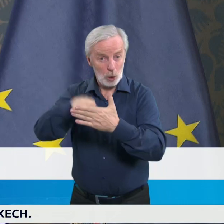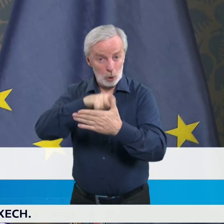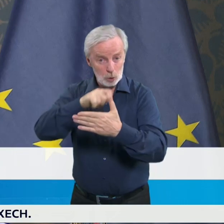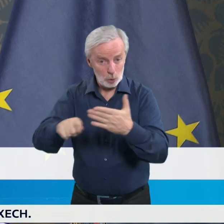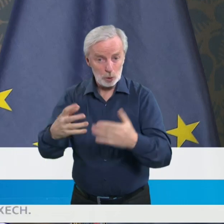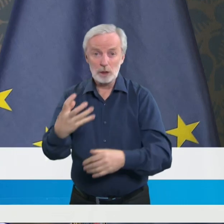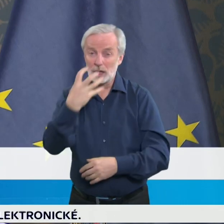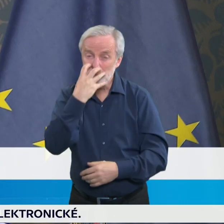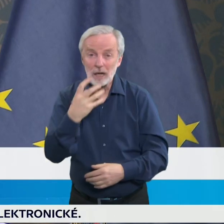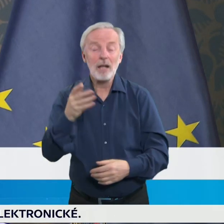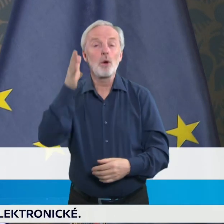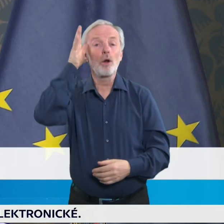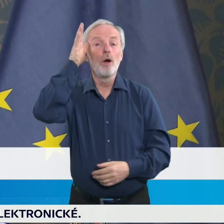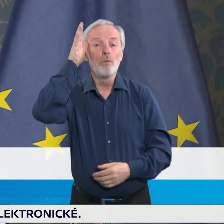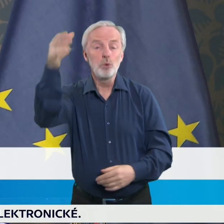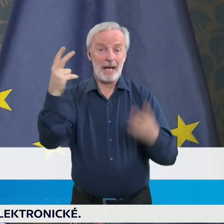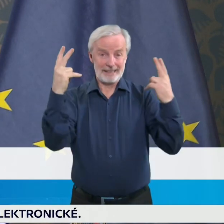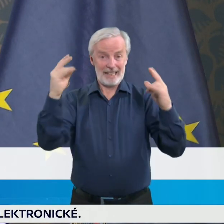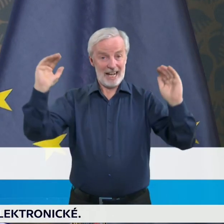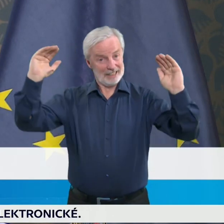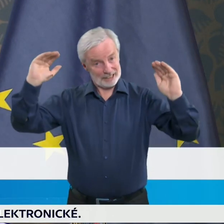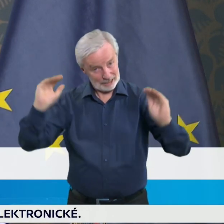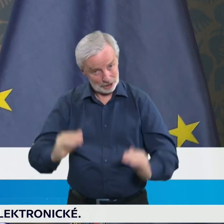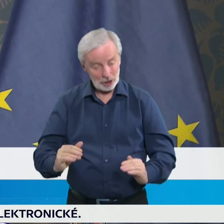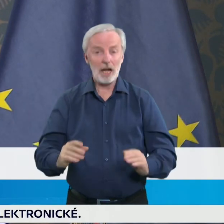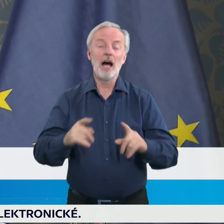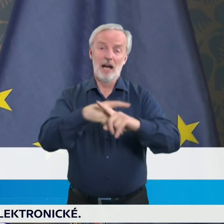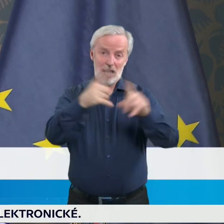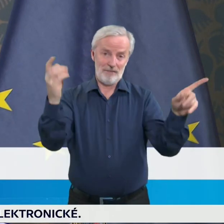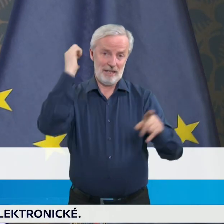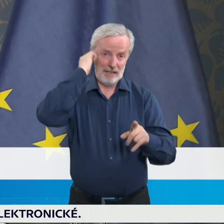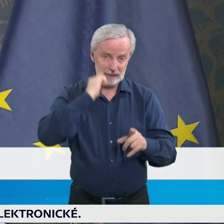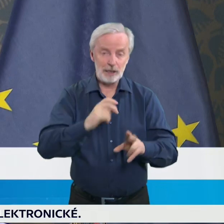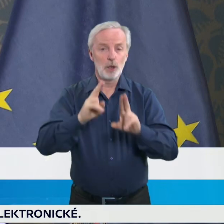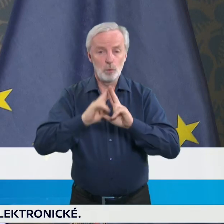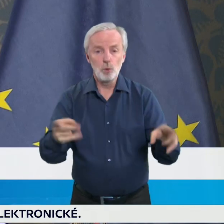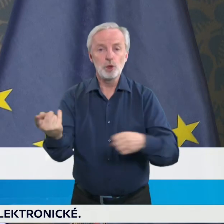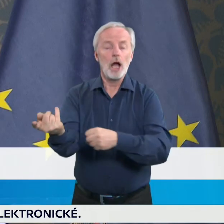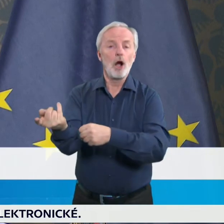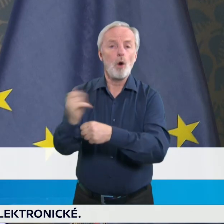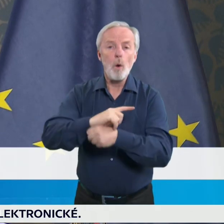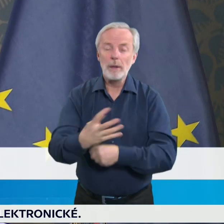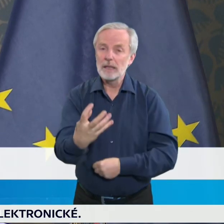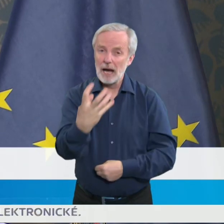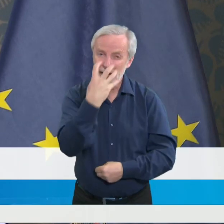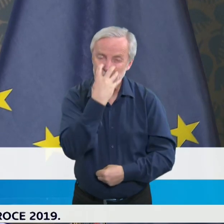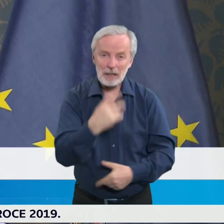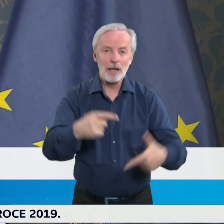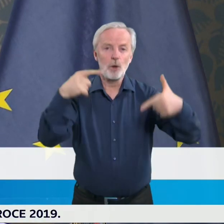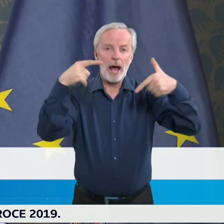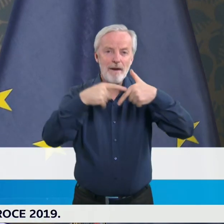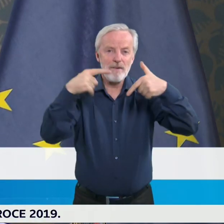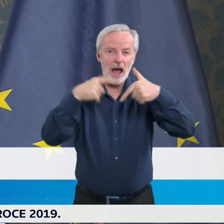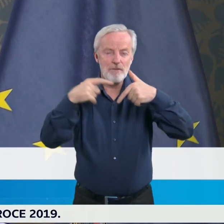potřebnými respirátory typu FFP2, případně NK95. A připomínáme naše